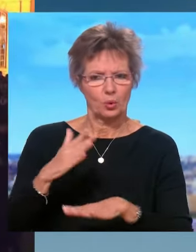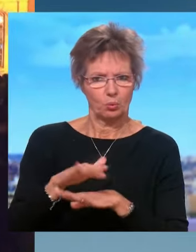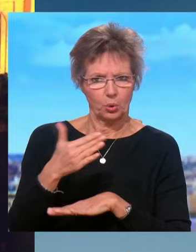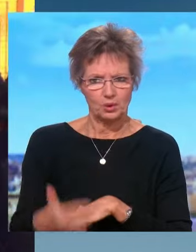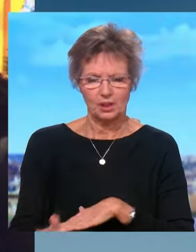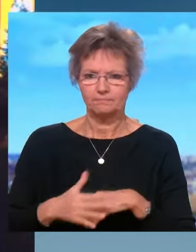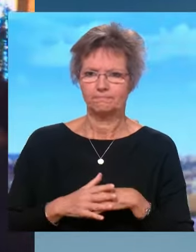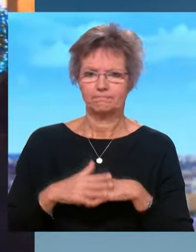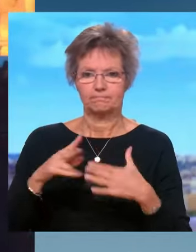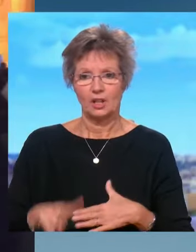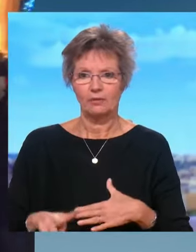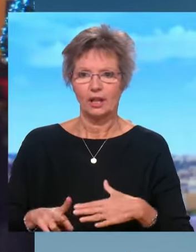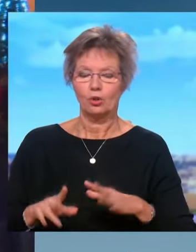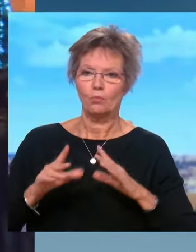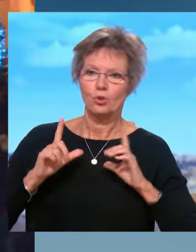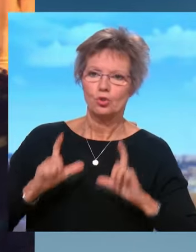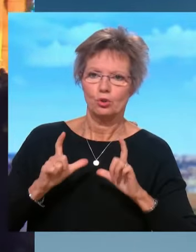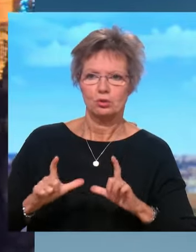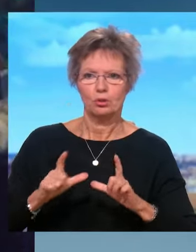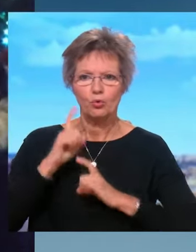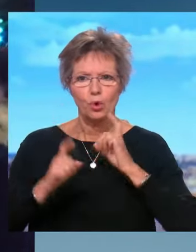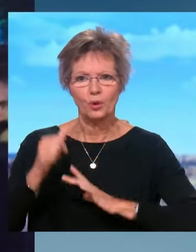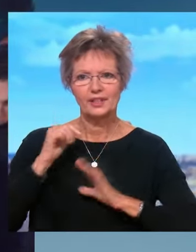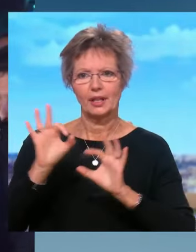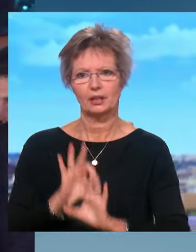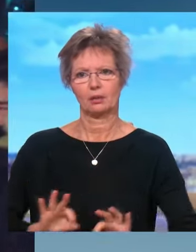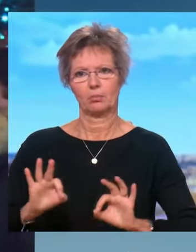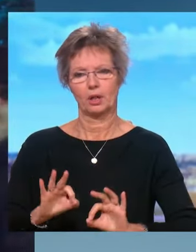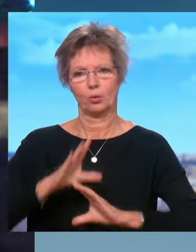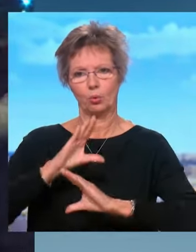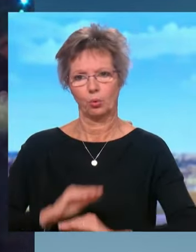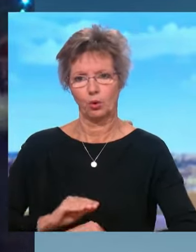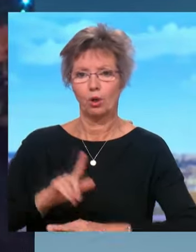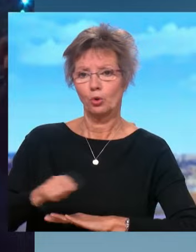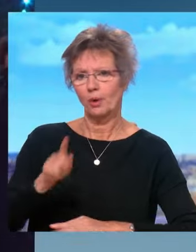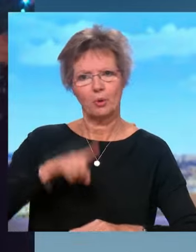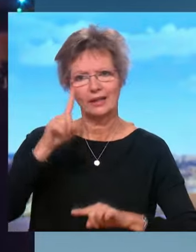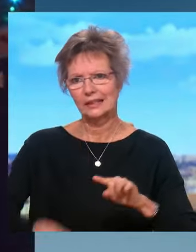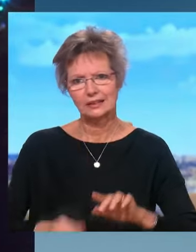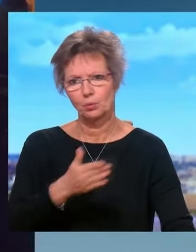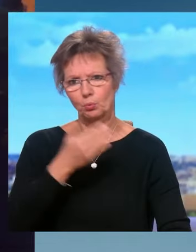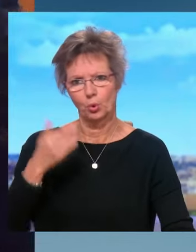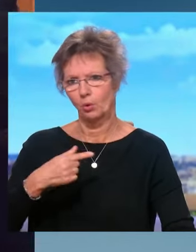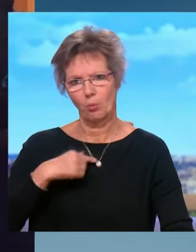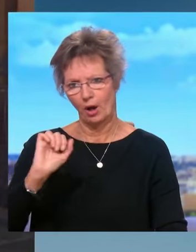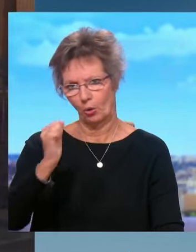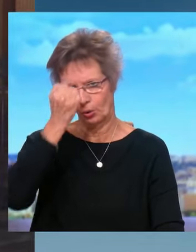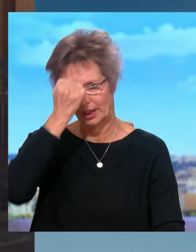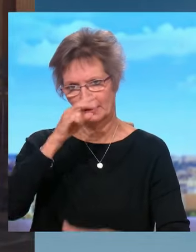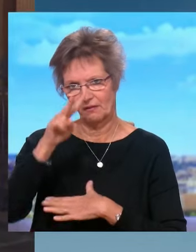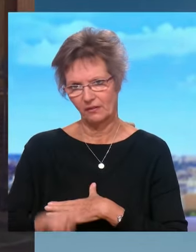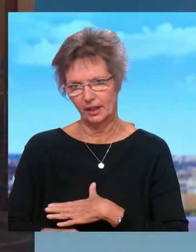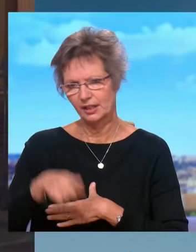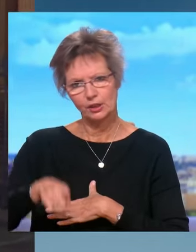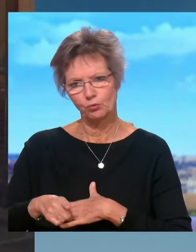On semble se réjouir qu n pas eu de violence. Heureusement, cette manifestation aurait dû être interdite. Moi, je déplore qu'elle ne l'ait pas été par l'effet d'une